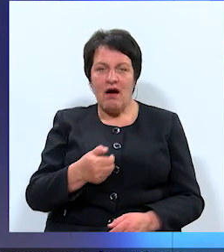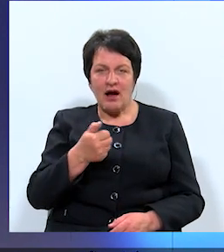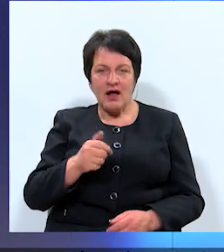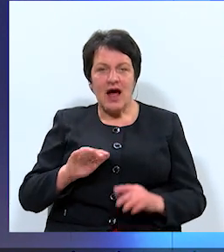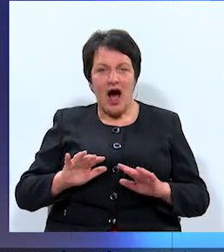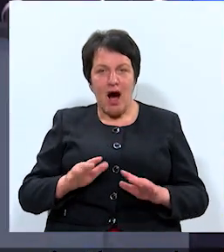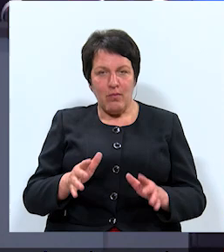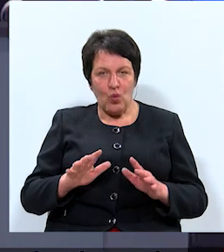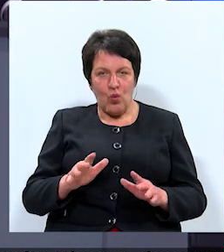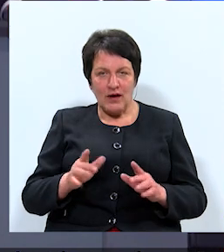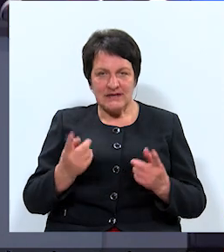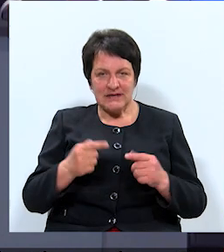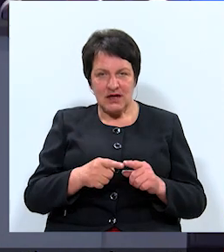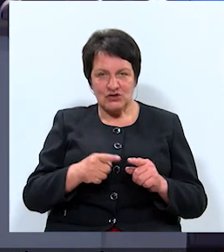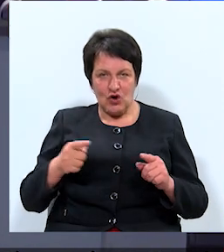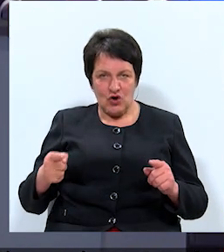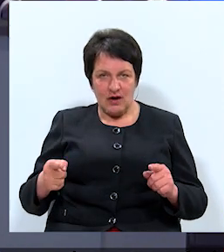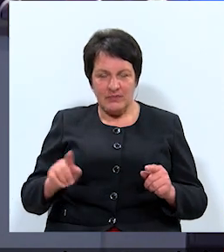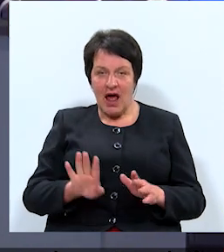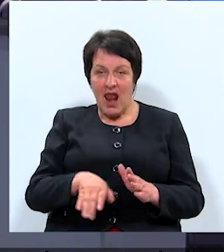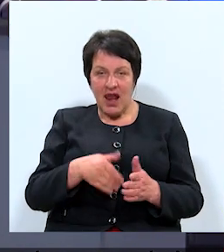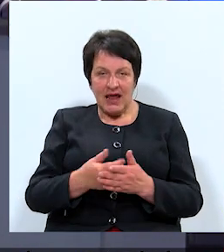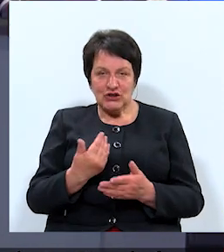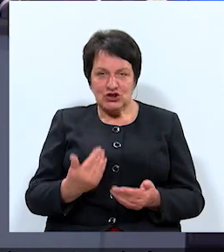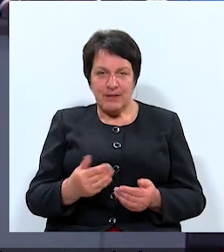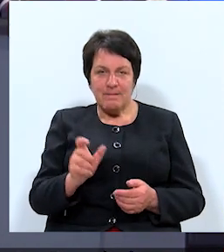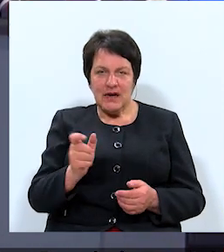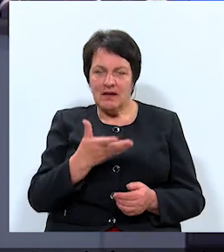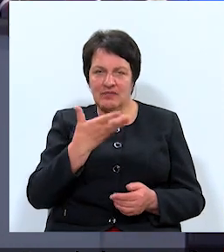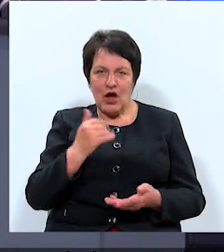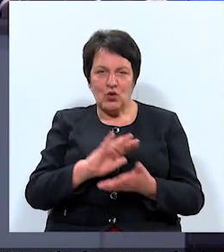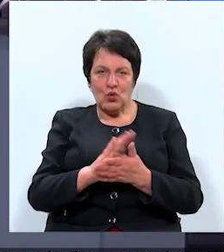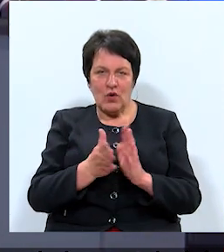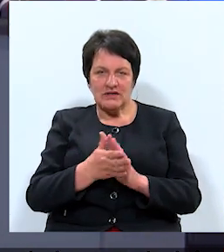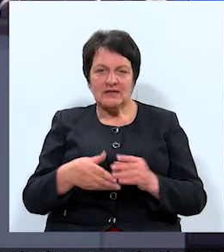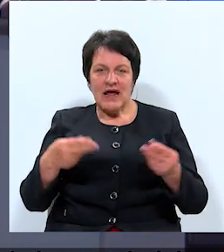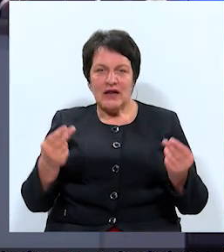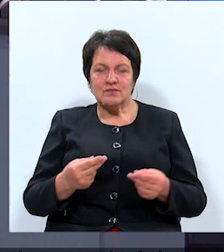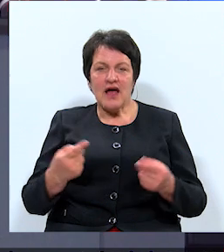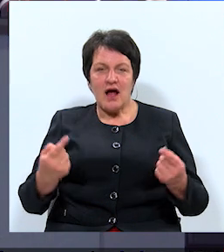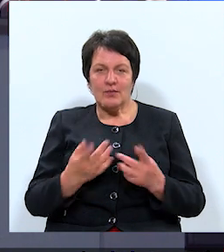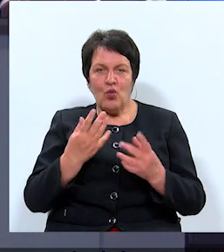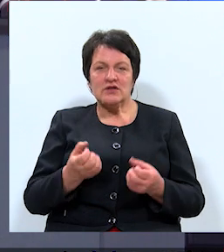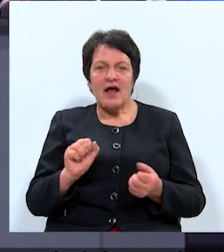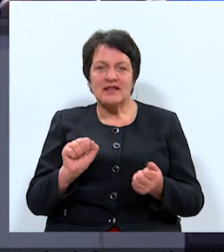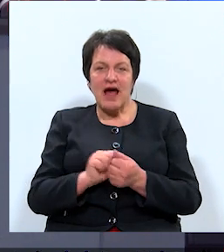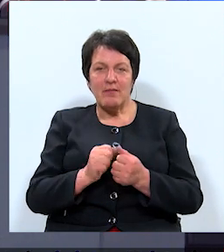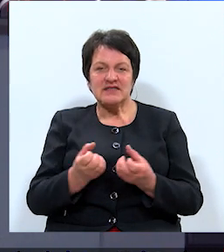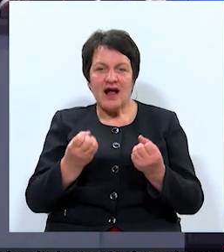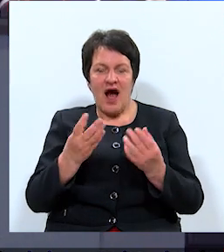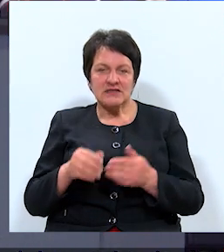sezona. Līdz šim brīdim nav noslēgts līgums attiecībā uz dabas gāzes piegādēm.